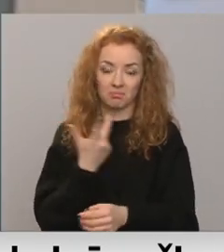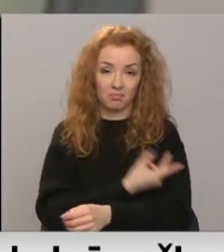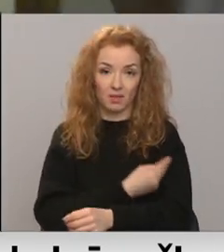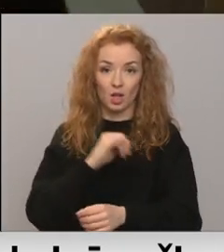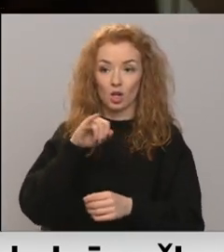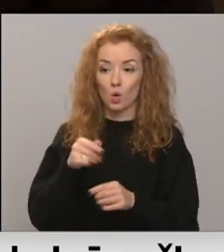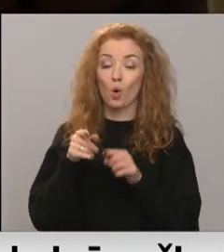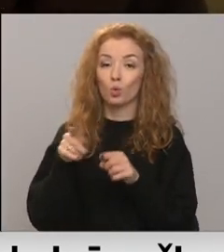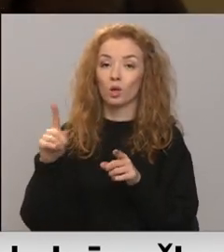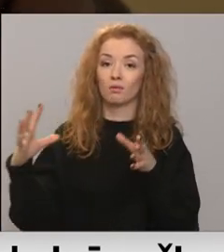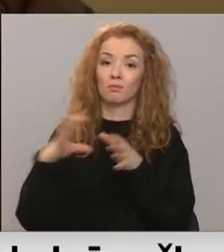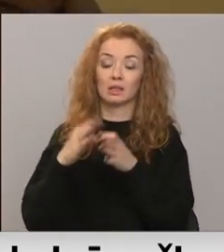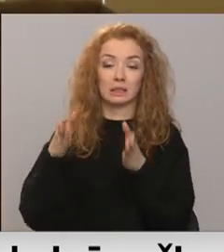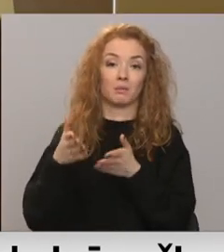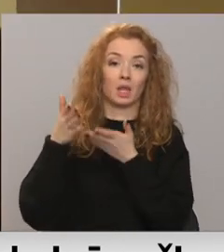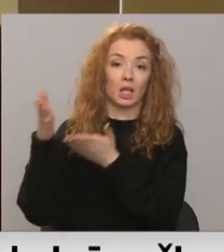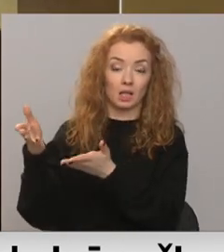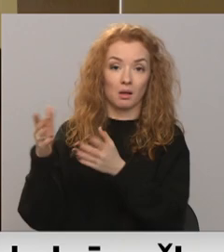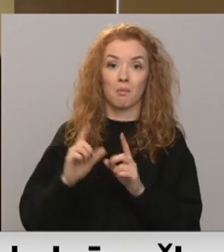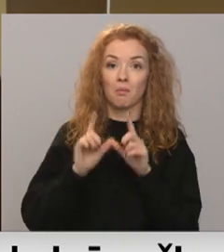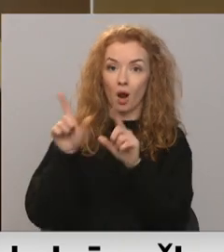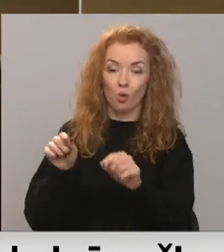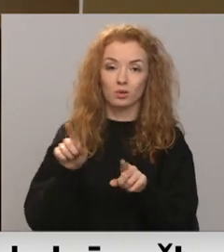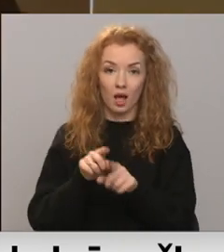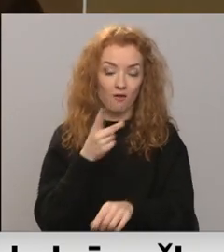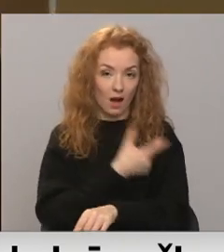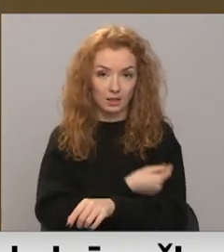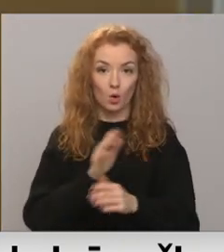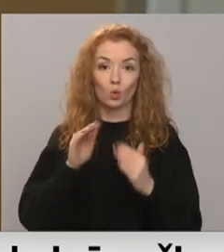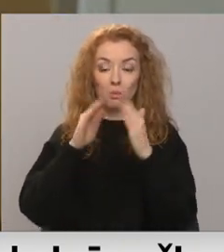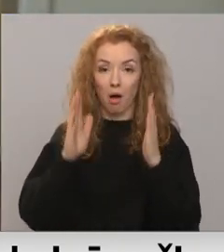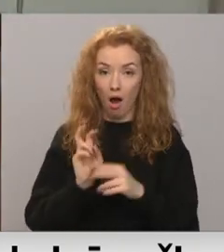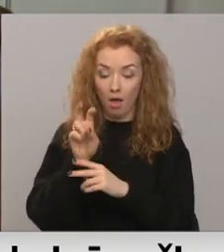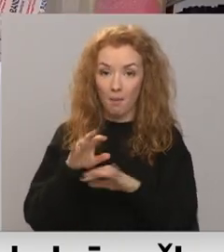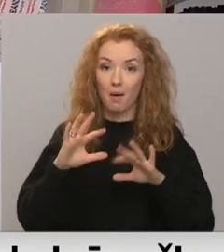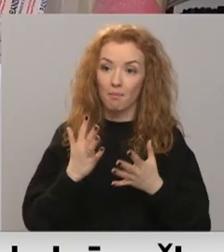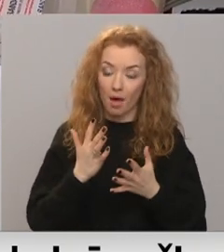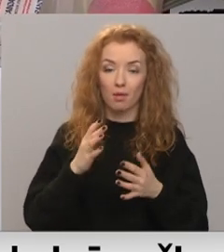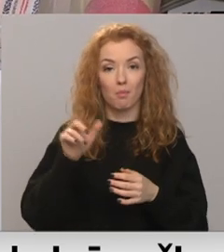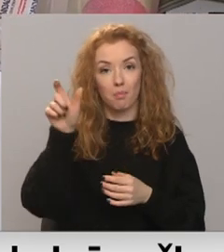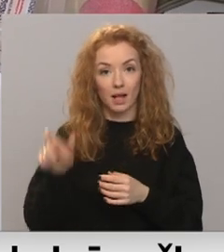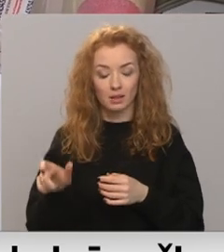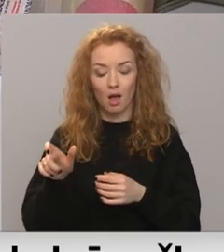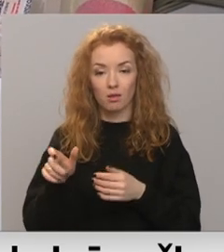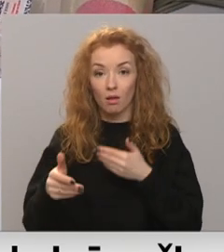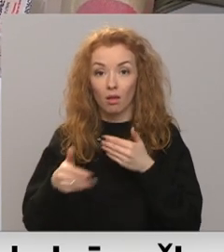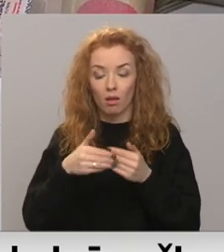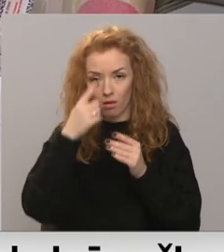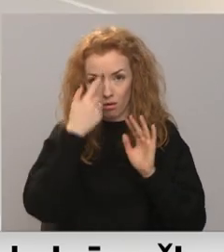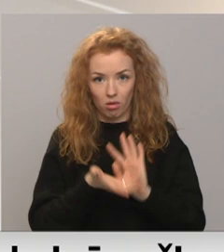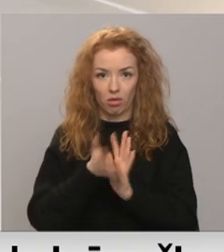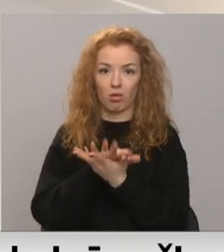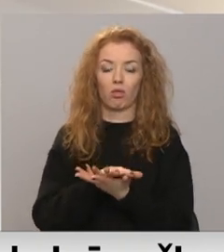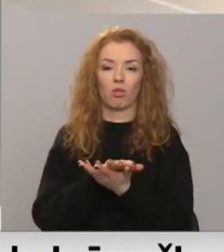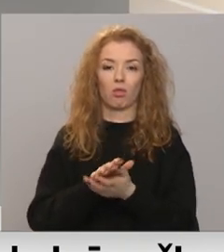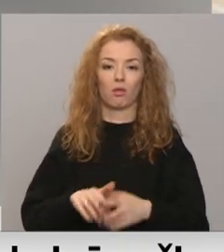izveidots vietējā slimnīcā. Tiek braukts arī vakcinēt uz mājām, bet ir situācijas, kad pacienti pārdomā pēdējā brīdī.